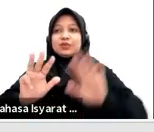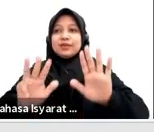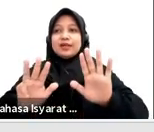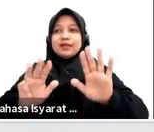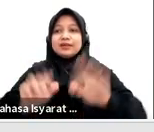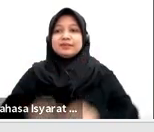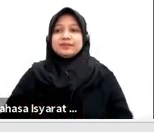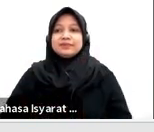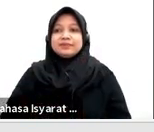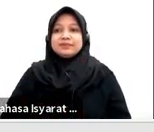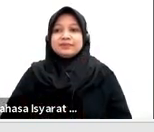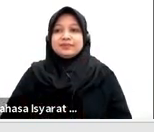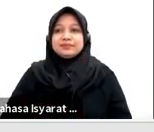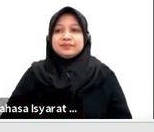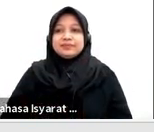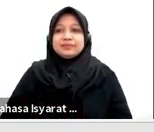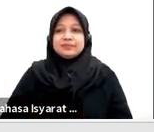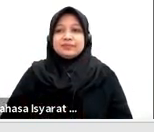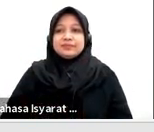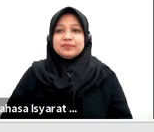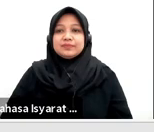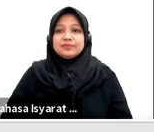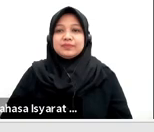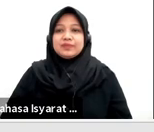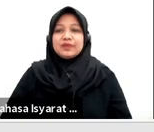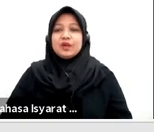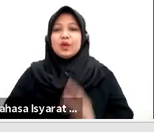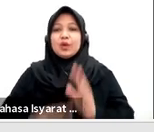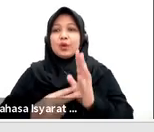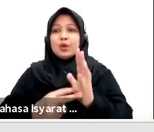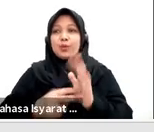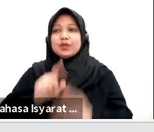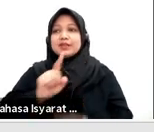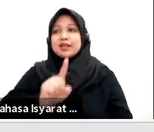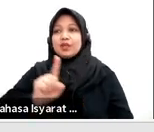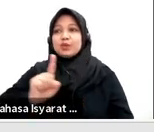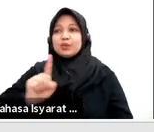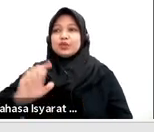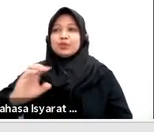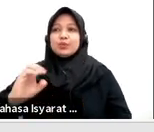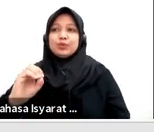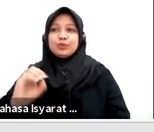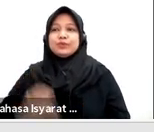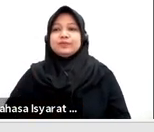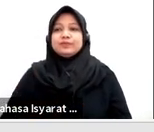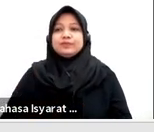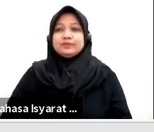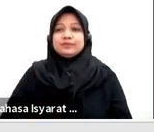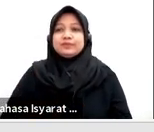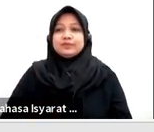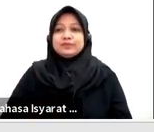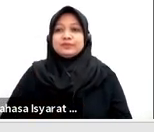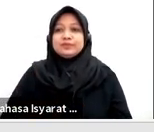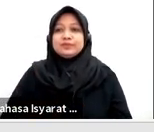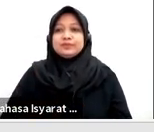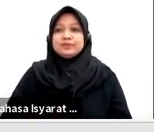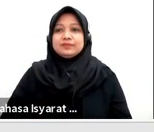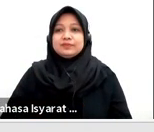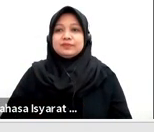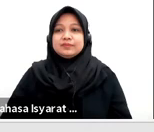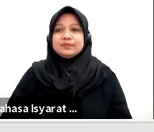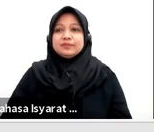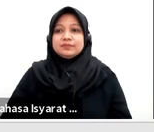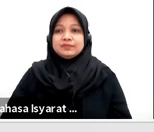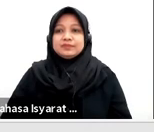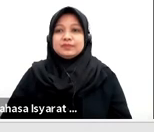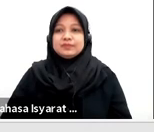SPD dalam kurung Individu. 110, Julius Rembak Regang dalam kurung